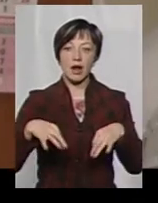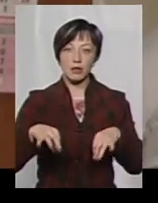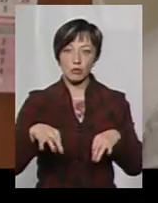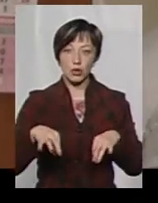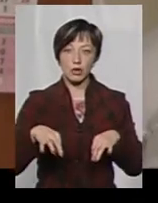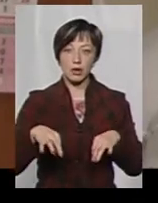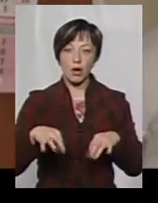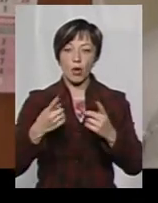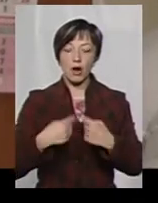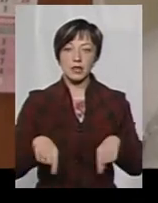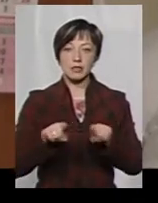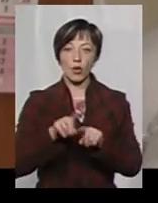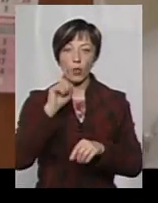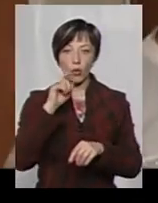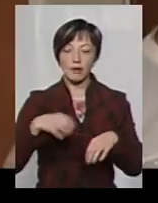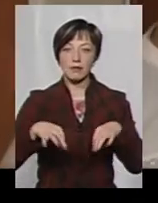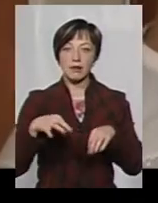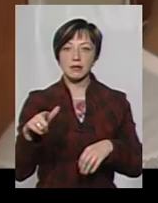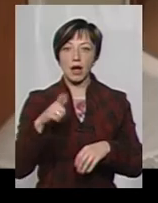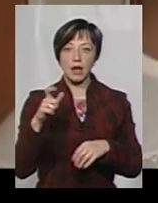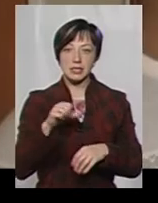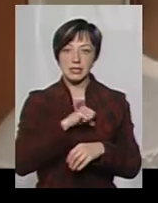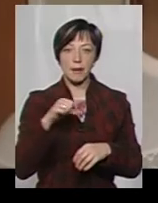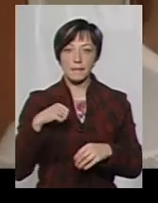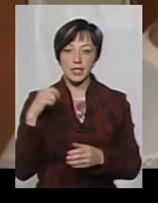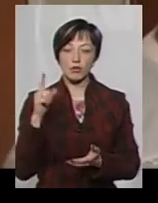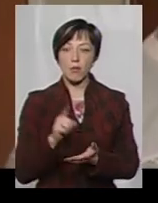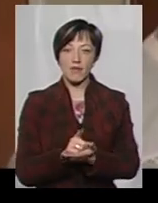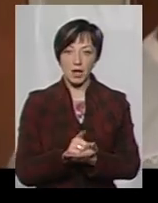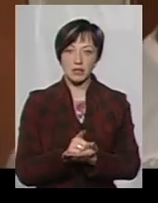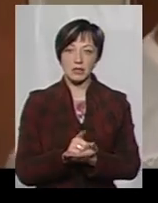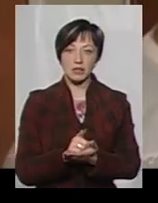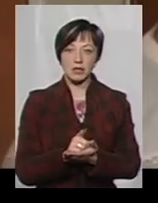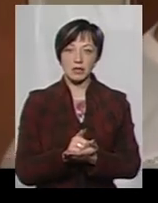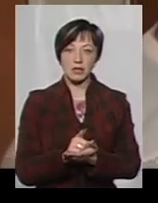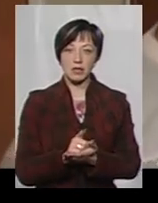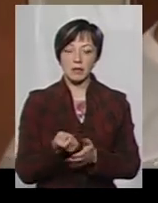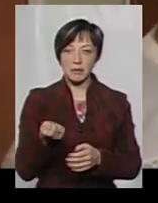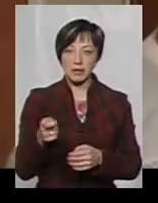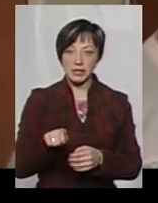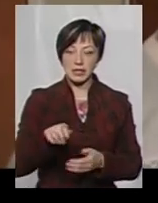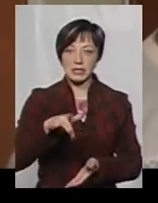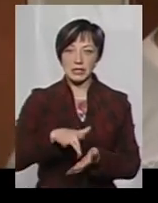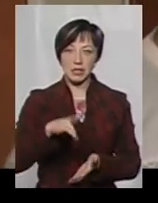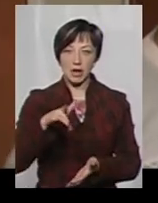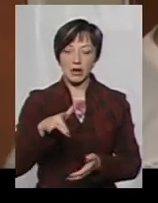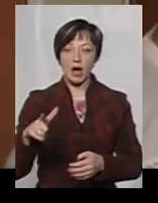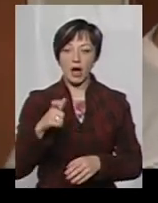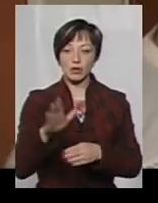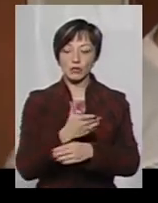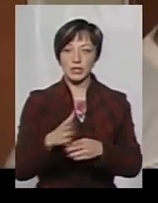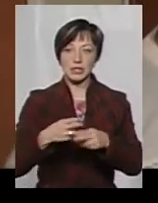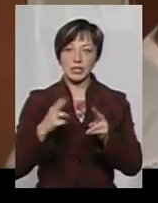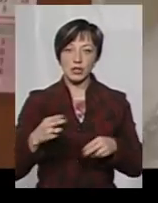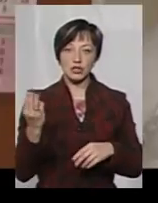організація «Укртрансгаз» самі, вони зобов'язані прикрутити засувку на центральній газорозподільній